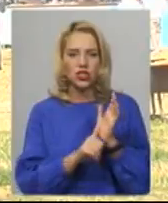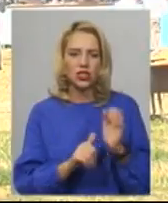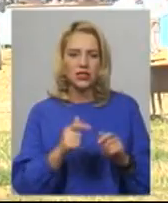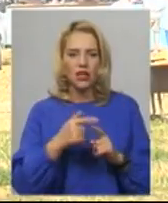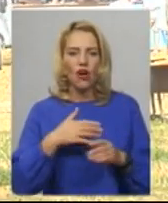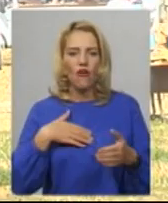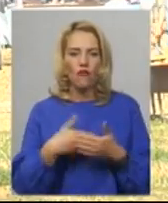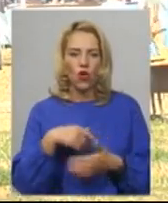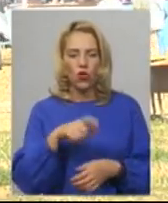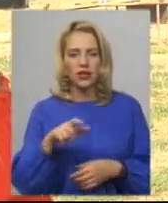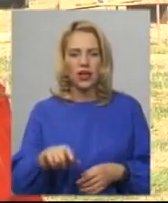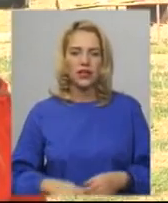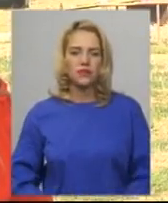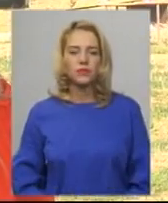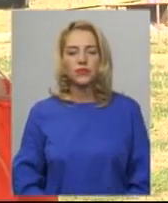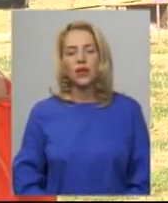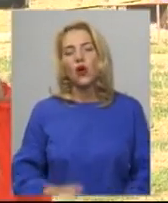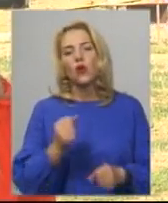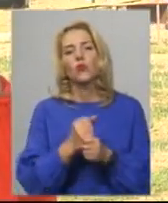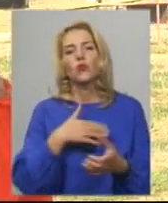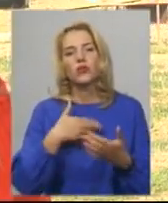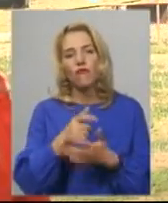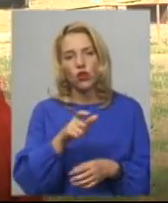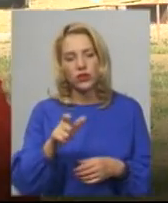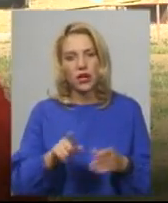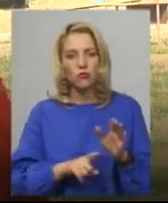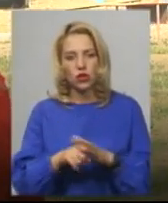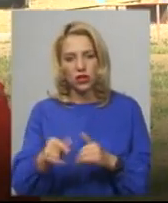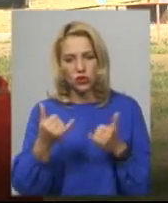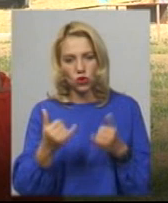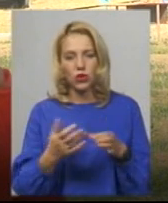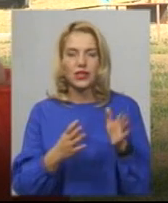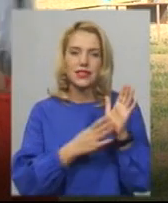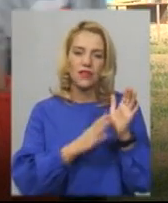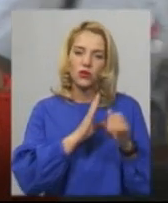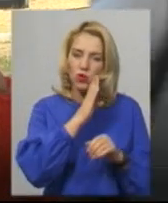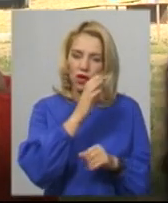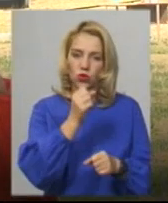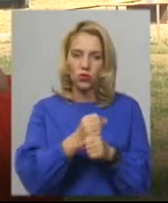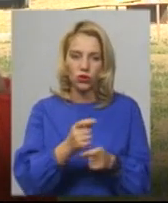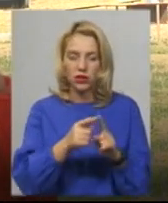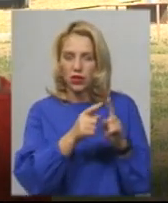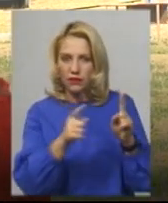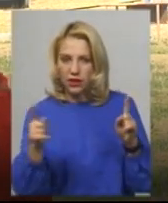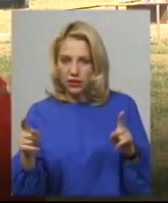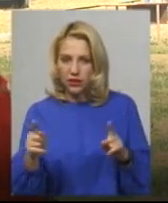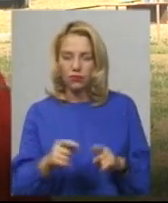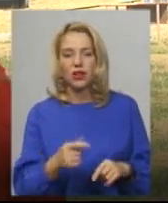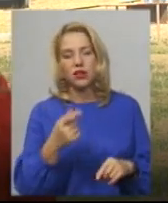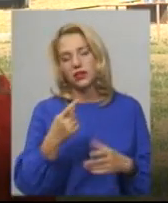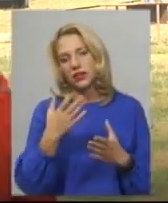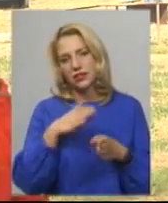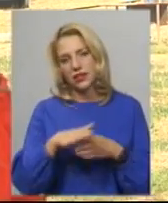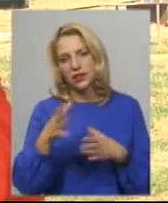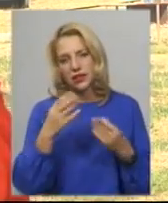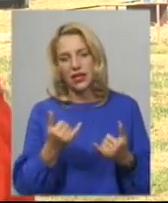«Республіка» Анна Левшун. «Робота волонтерів розпочалася сьогодні з 9 ранку. Ось триватиме вона, відповідно, впродовж цілого дня.